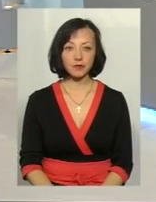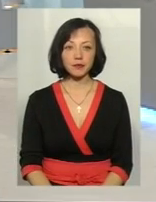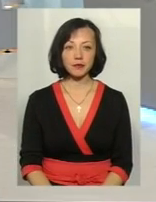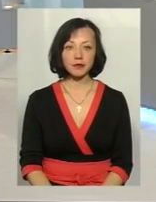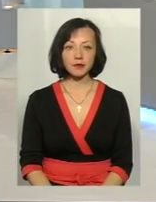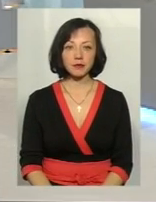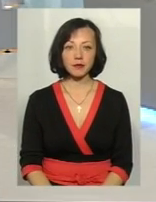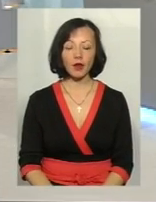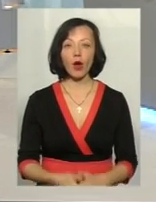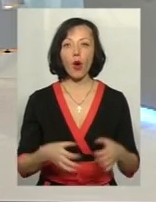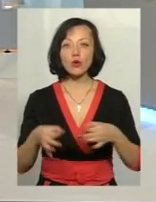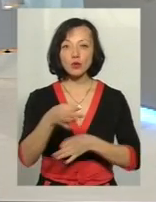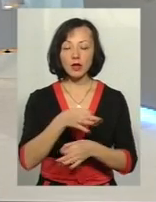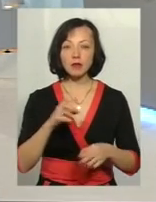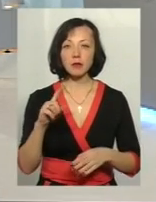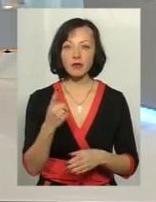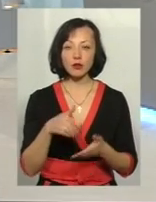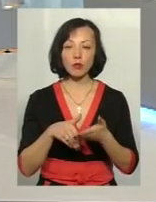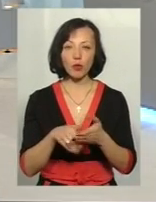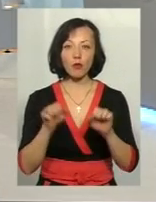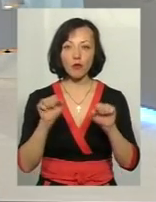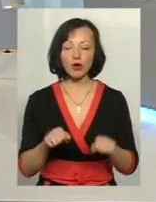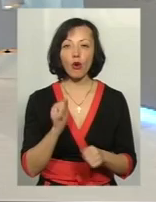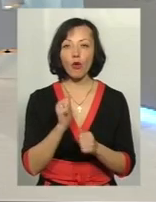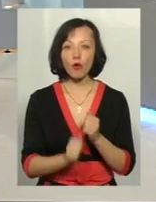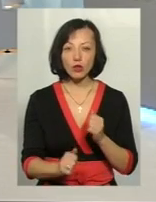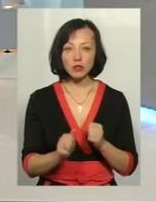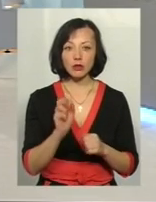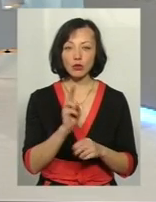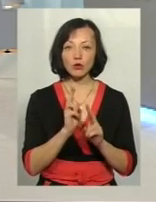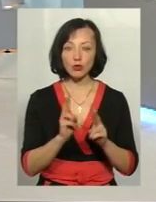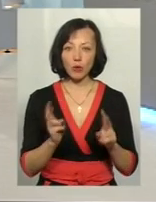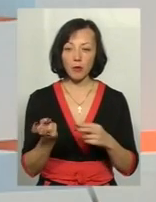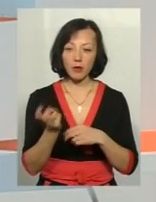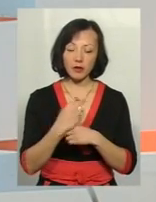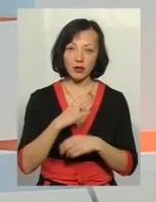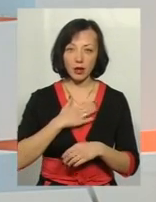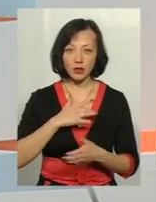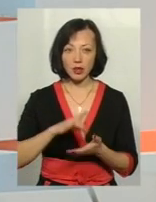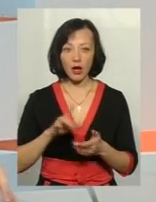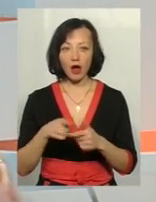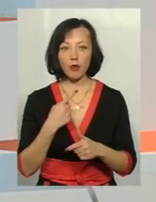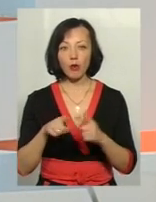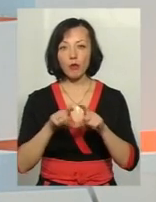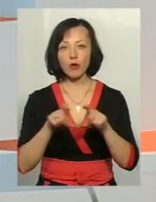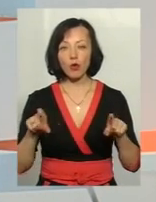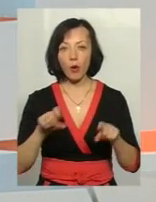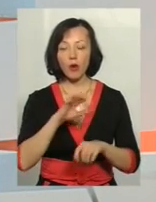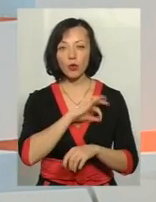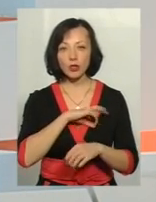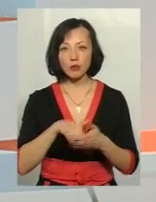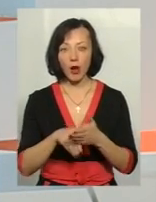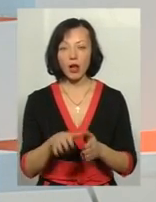центр... Консультацію або правову допомогу може отримати кожен, який переступає поріг або нашого центру, або бюро правової допомоги. А